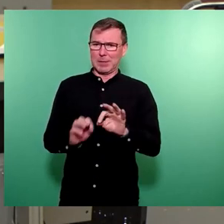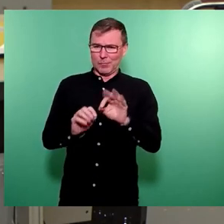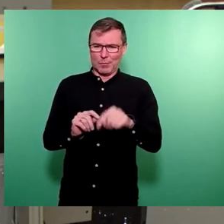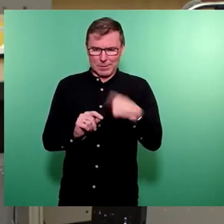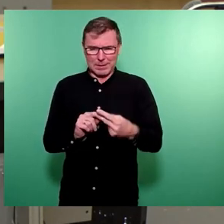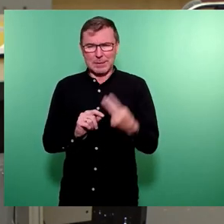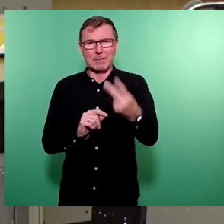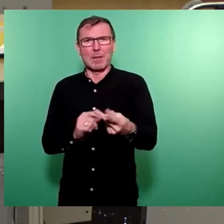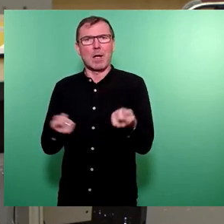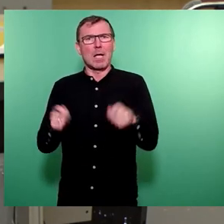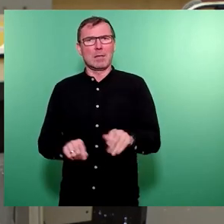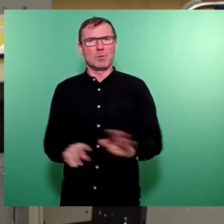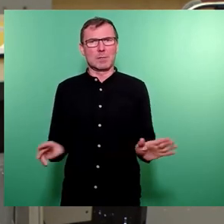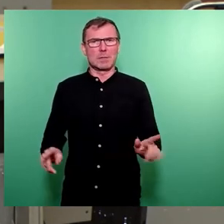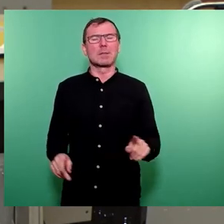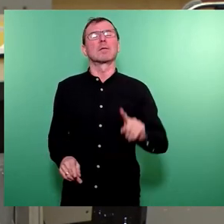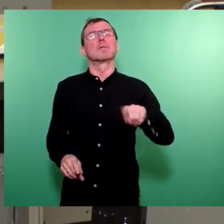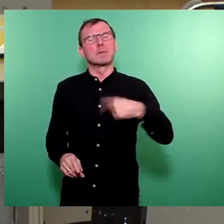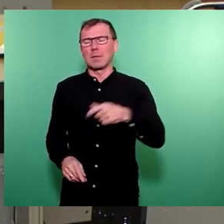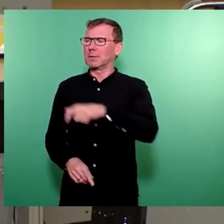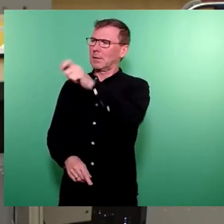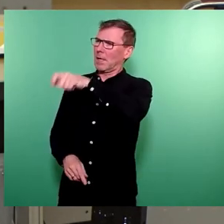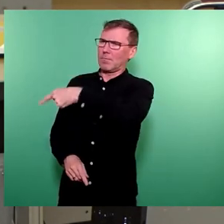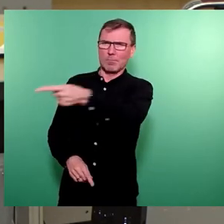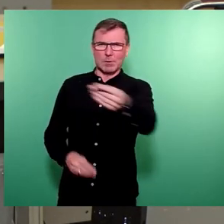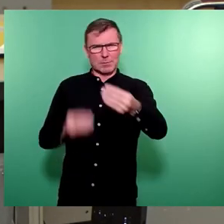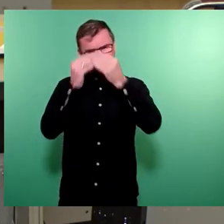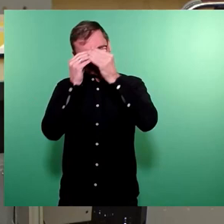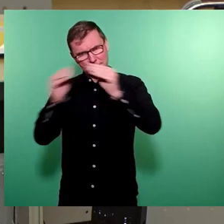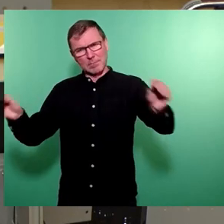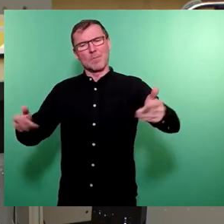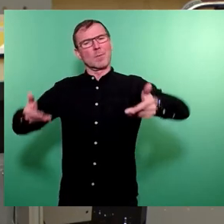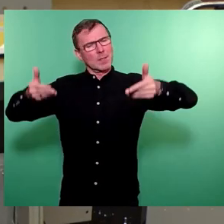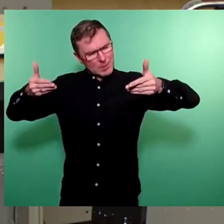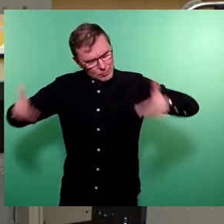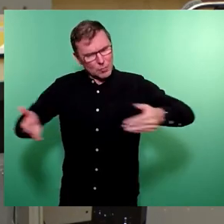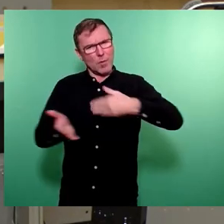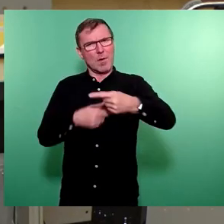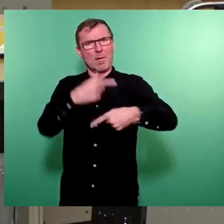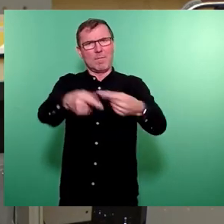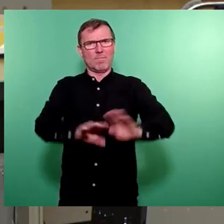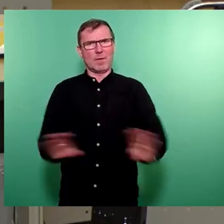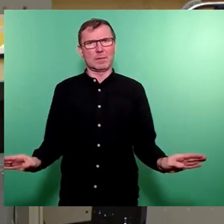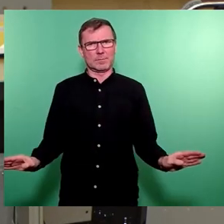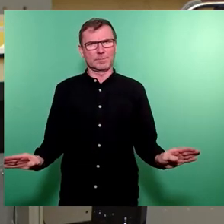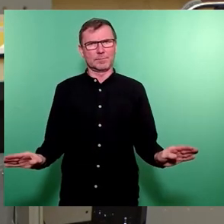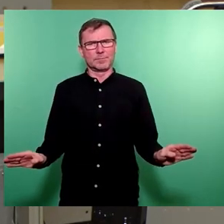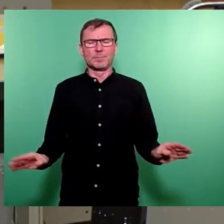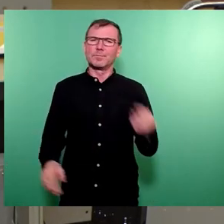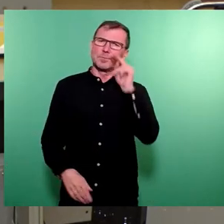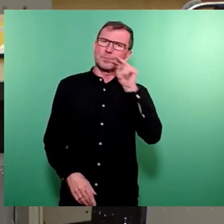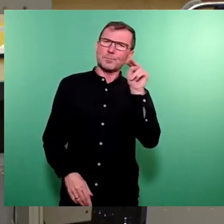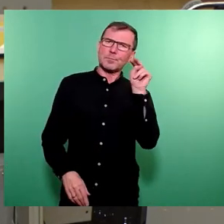Jahre beschließen, weil wir dann diesen Menschen auch tatsächlich sagen können, und so geht es weiter. Und ich glaube, gerade mit Blick auf die